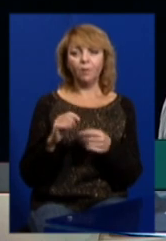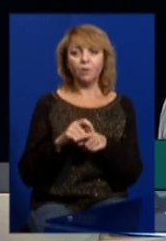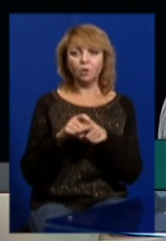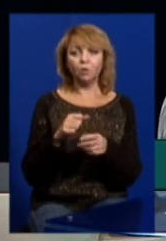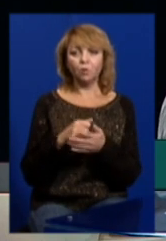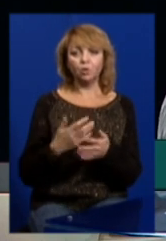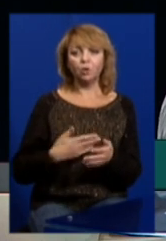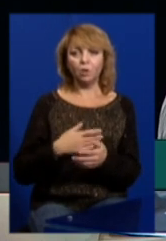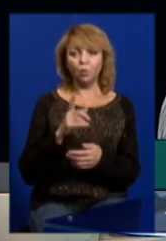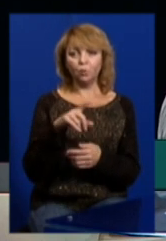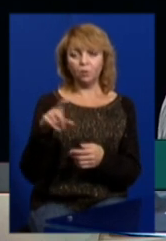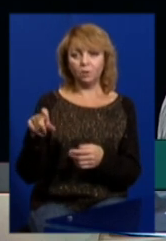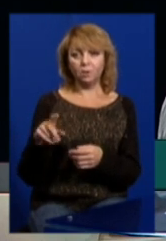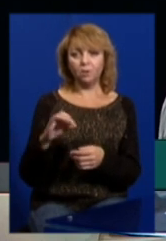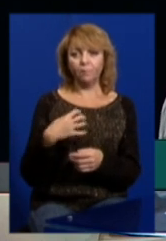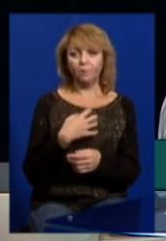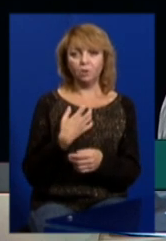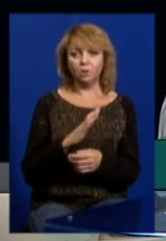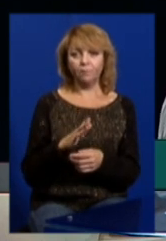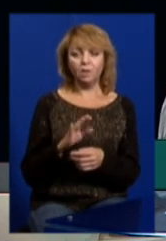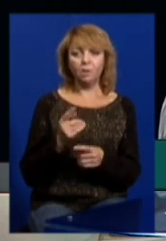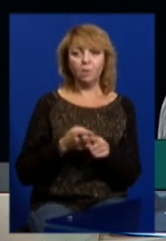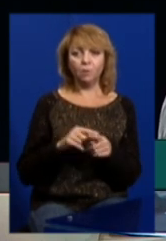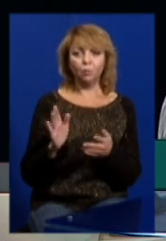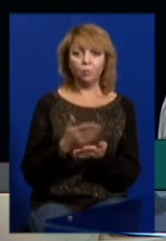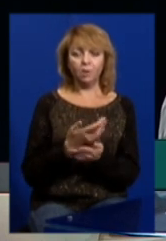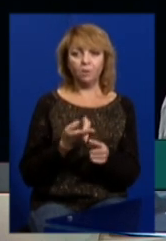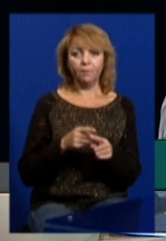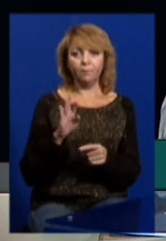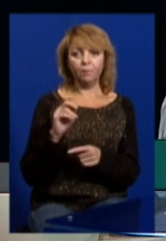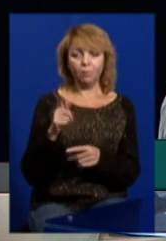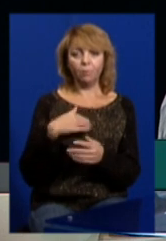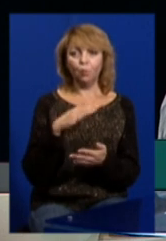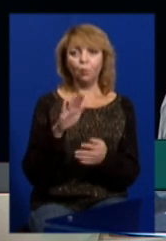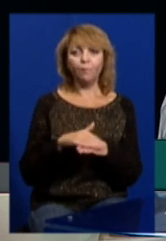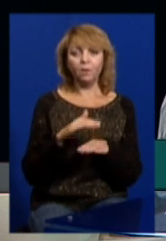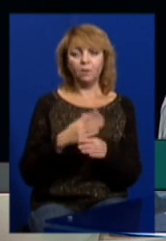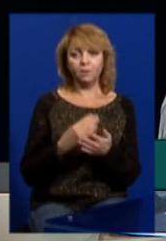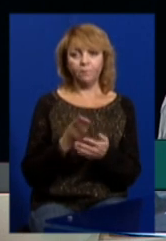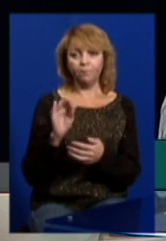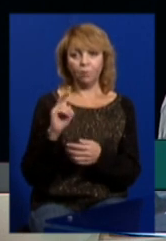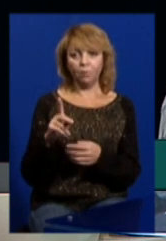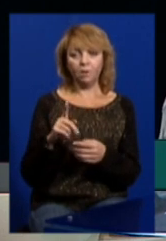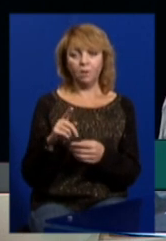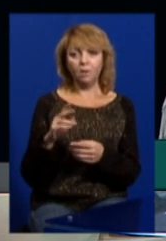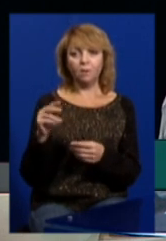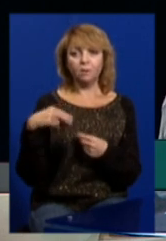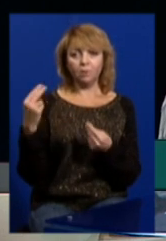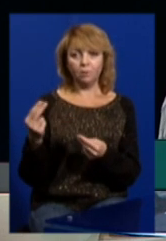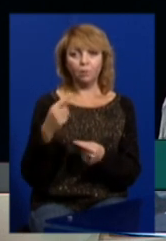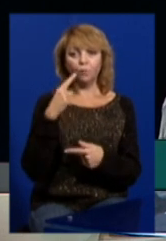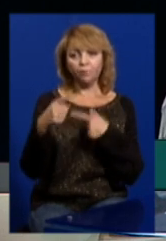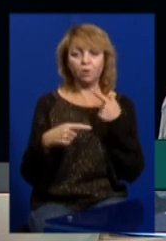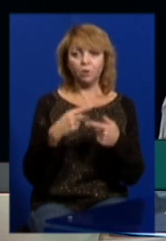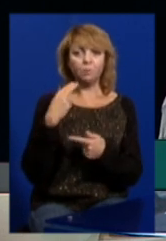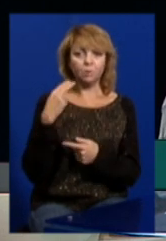до життя людини. І скасували вирок, і свій вирок ми ухвалили. Визначили йому довічне